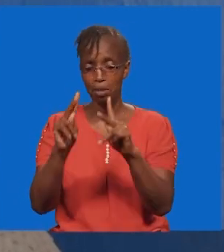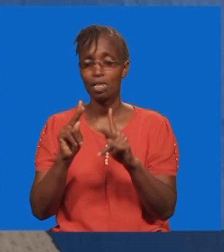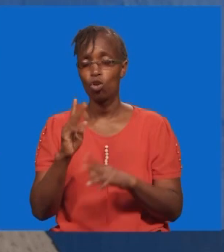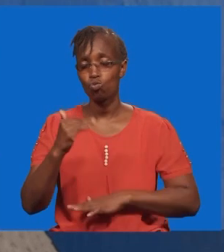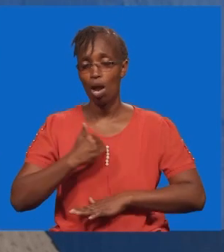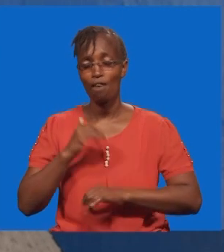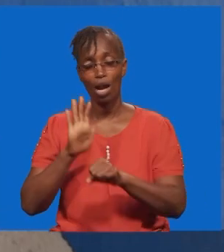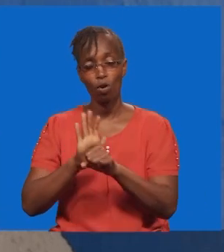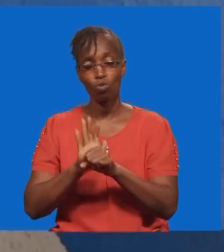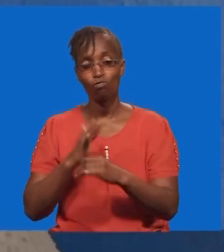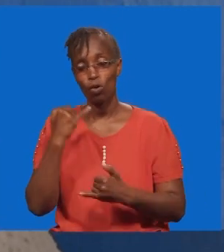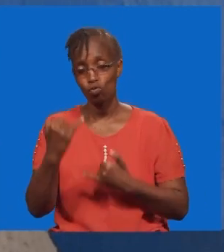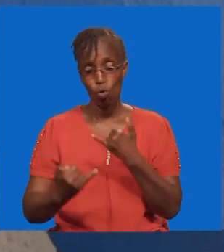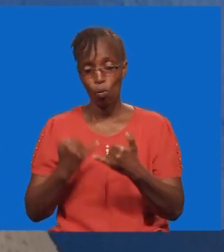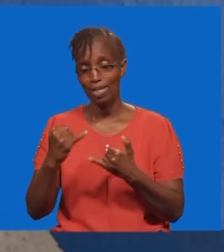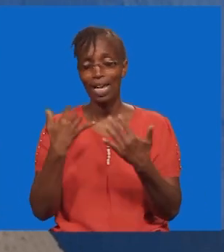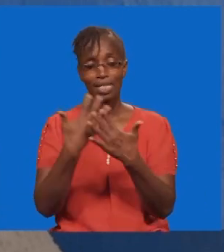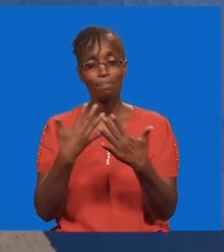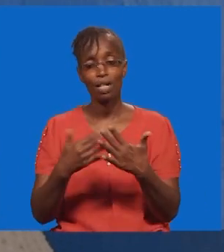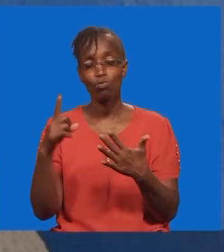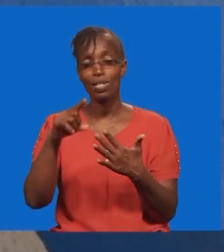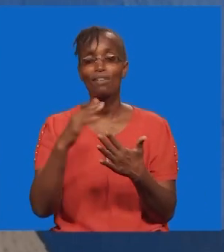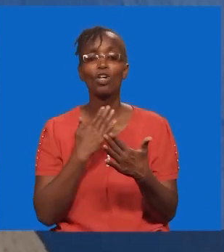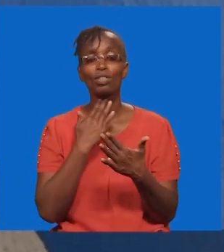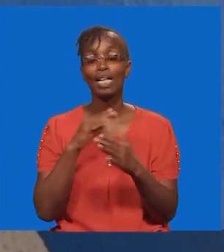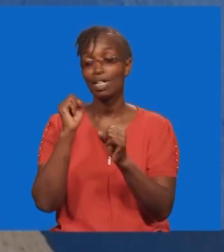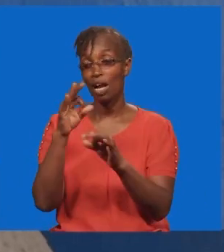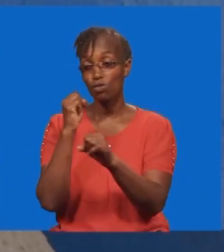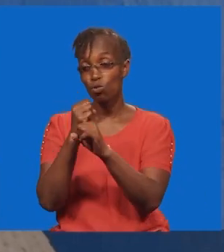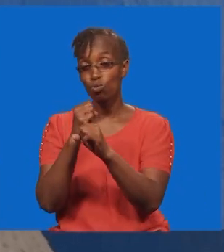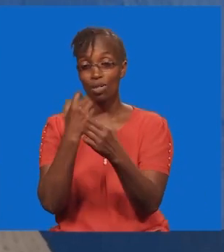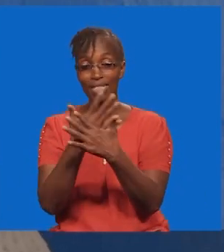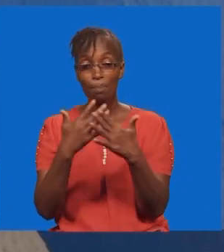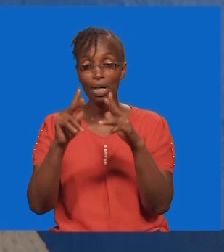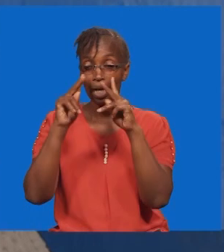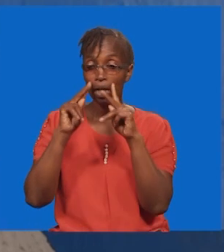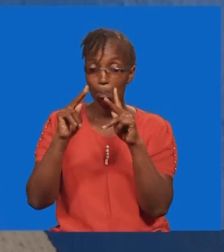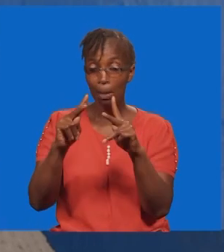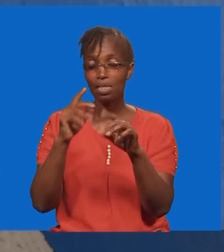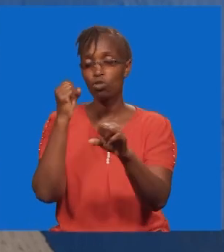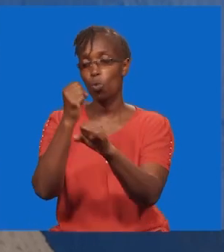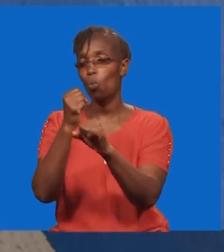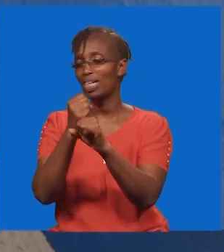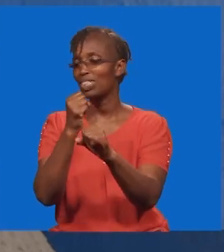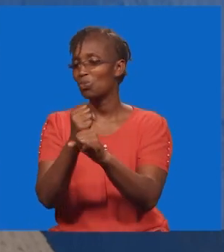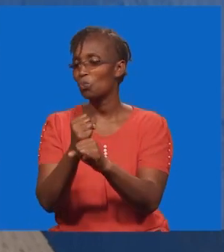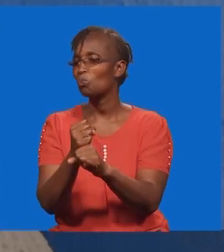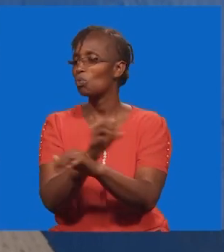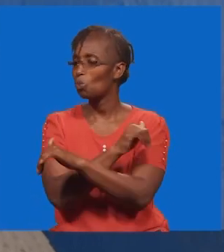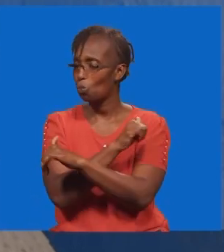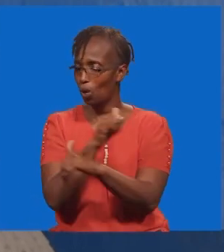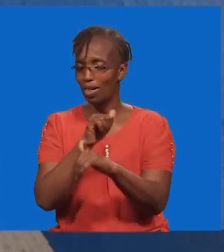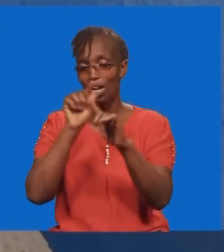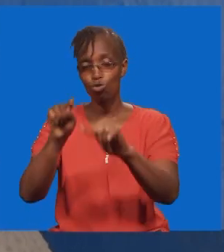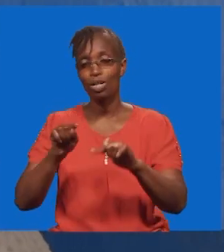Ukona kufurahia jambo ambalo unalifanya. Ukifanya jambo kwa amani, unalifanyanga kabisa